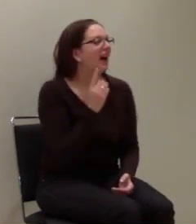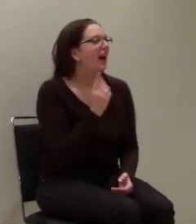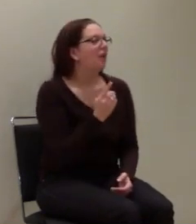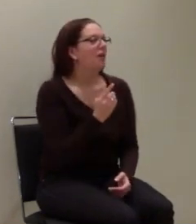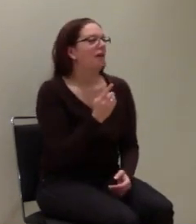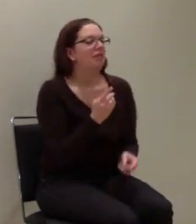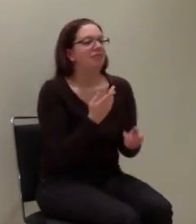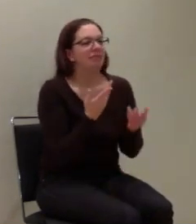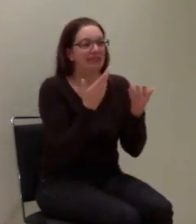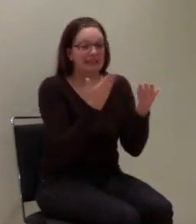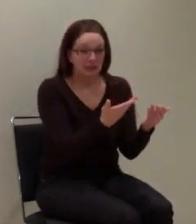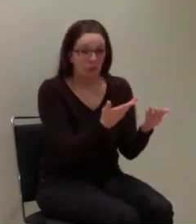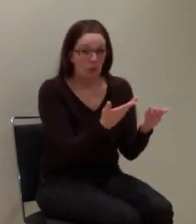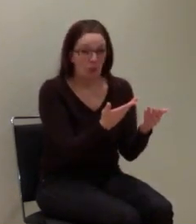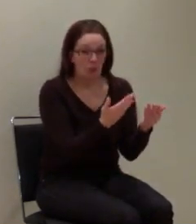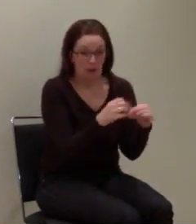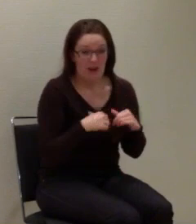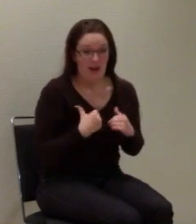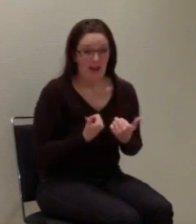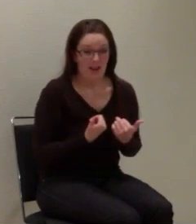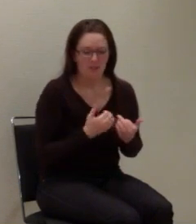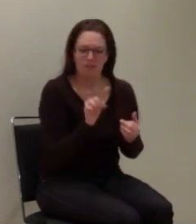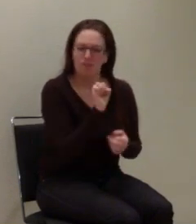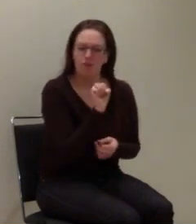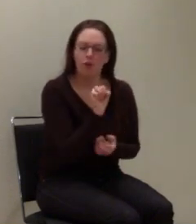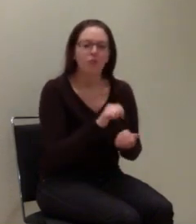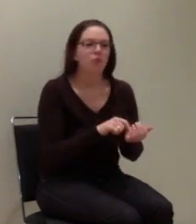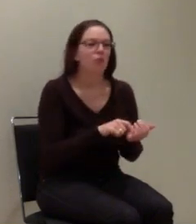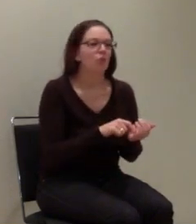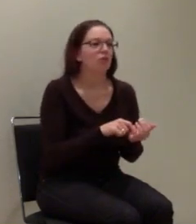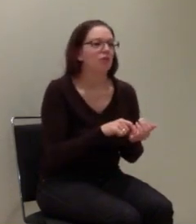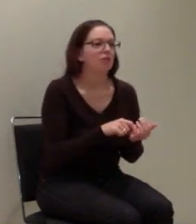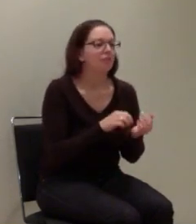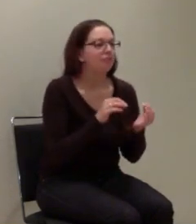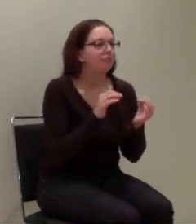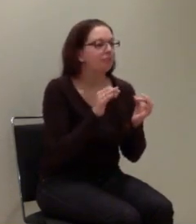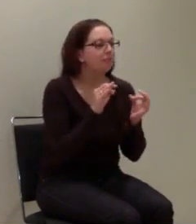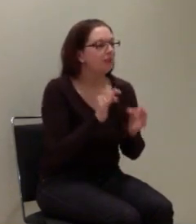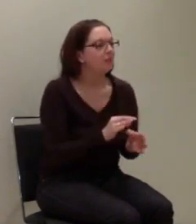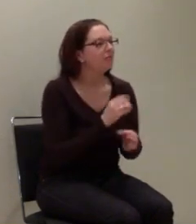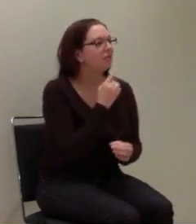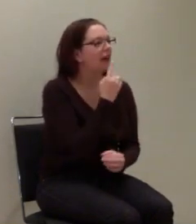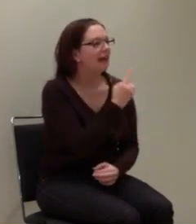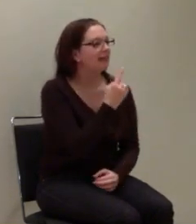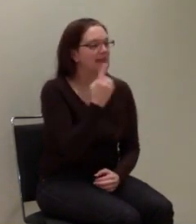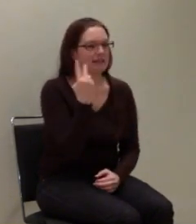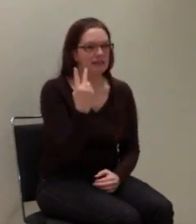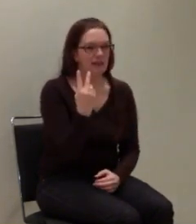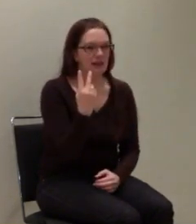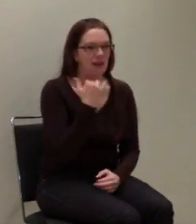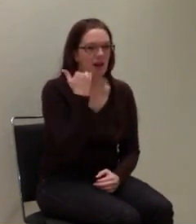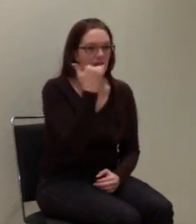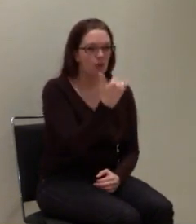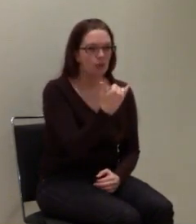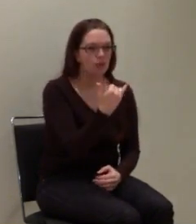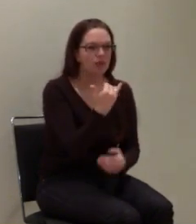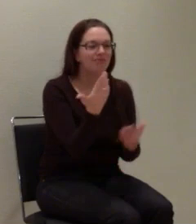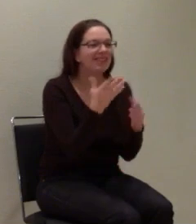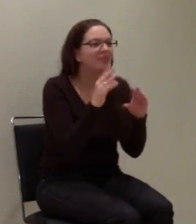Aber damit hängt das zusammen, dass das Routing der 112 im Telefonnetz stattfindet.